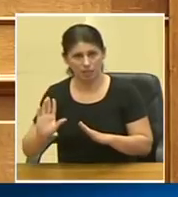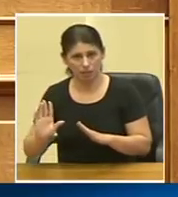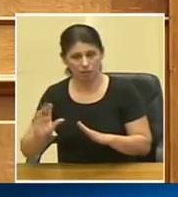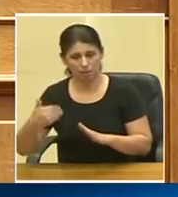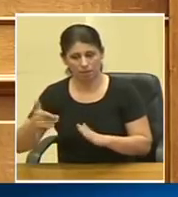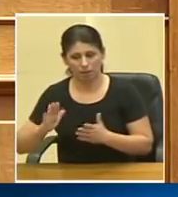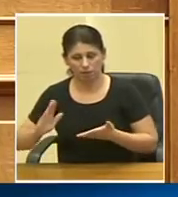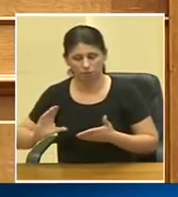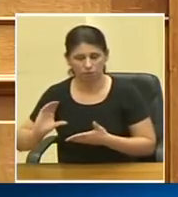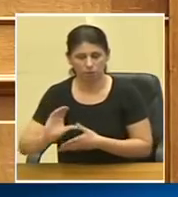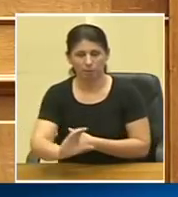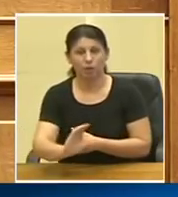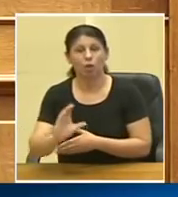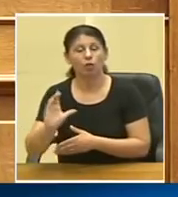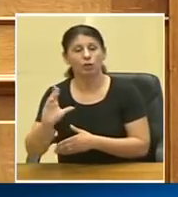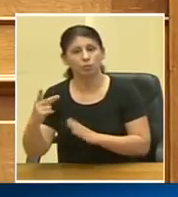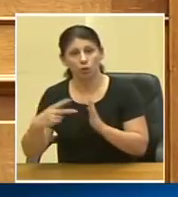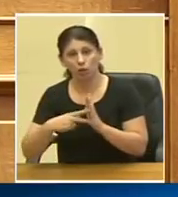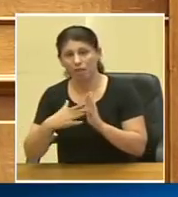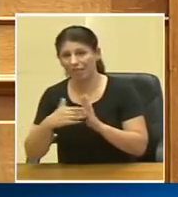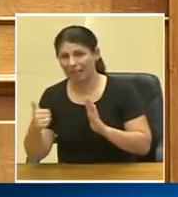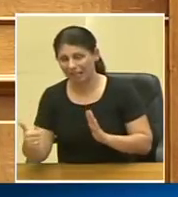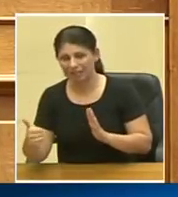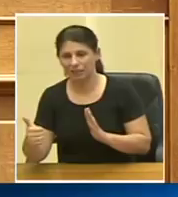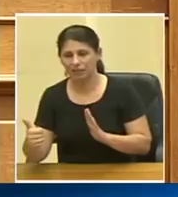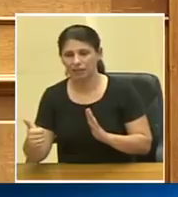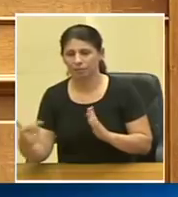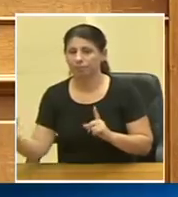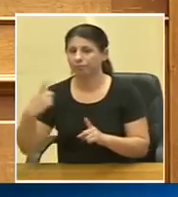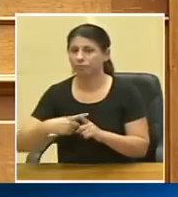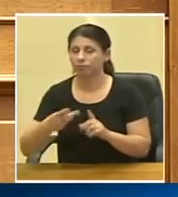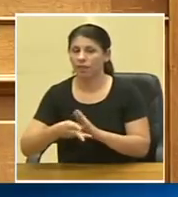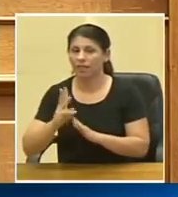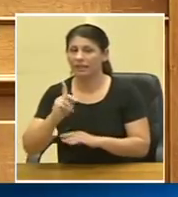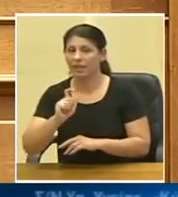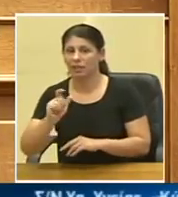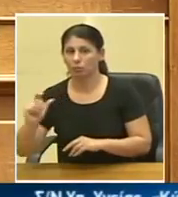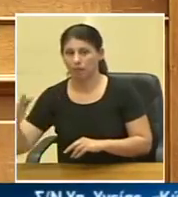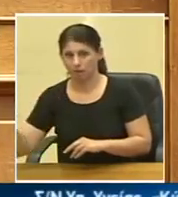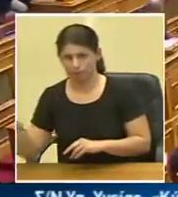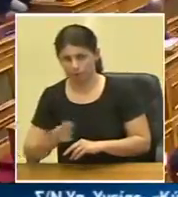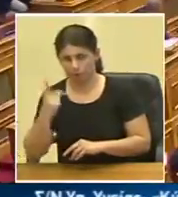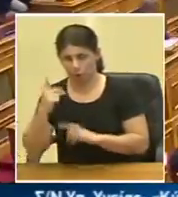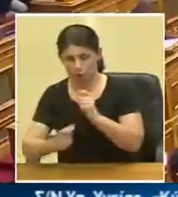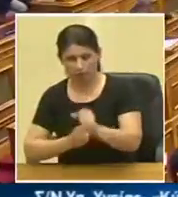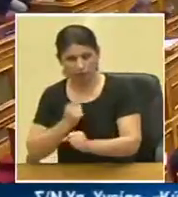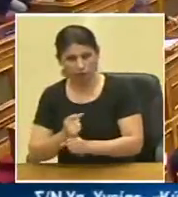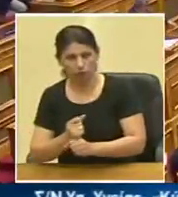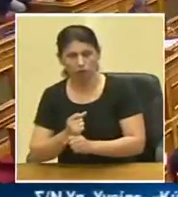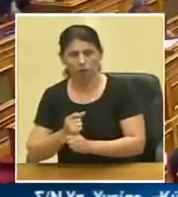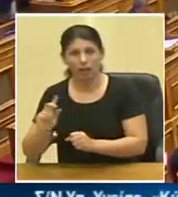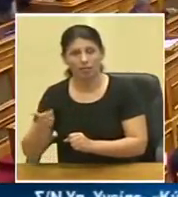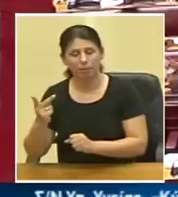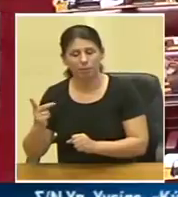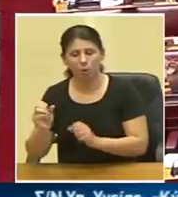χρηματοδότηση του από το 2016, με σύν 13 εκατομμύρια ευρώ το χρόνο, σε διπλές